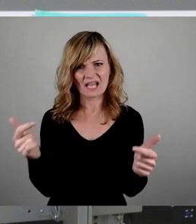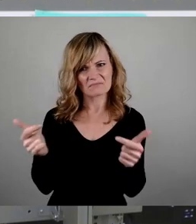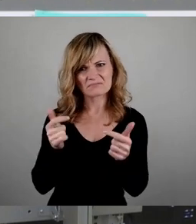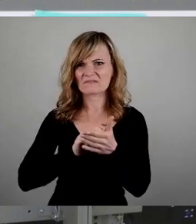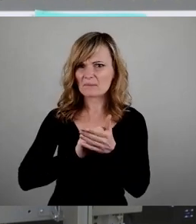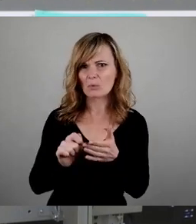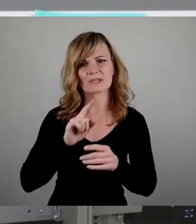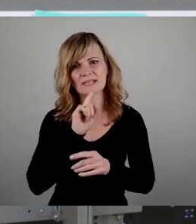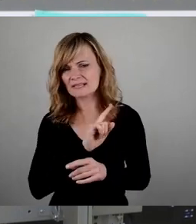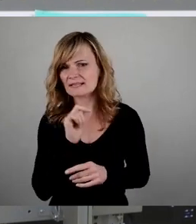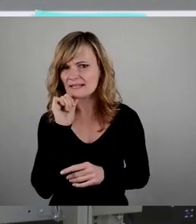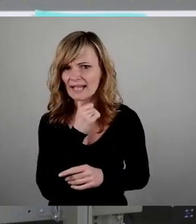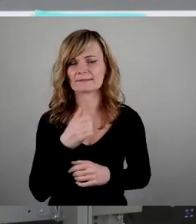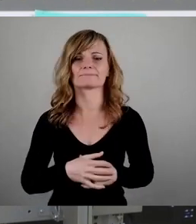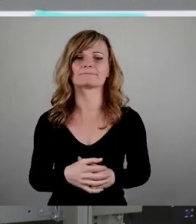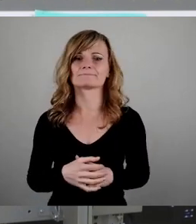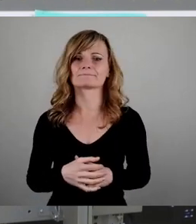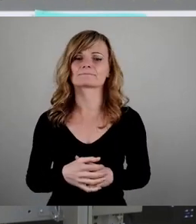als FKK-Bad,